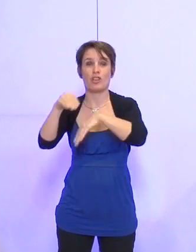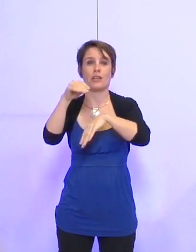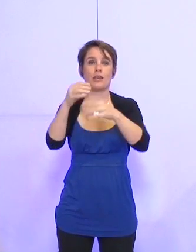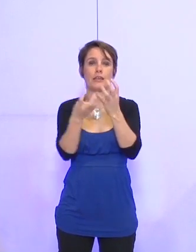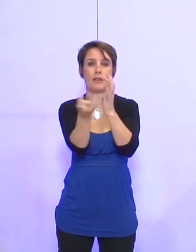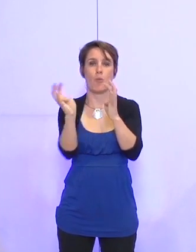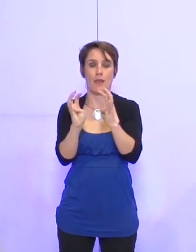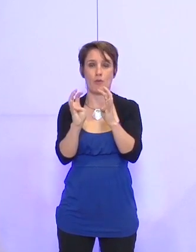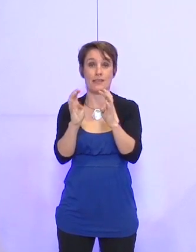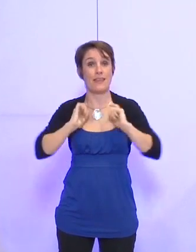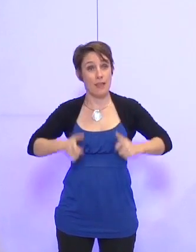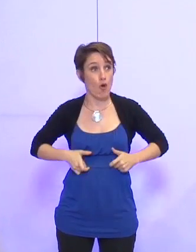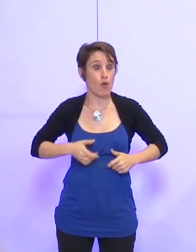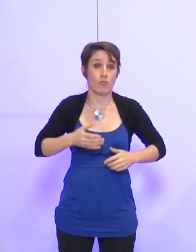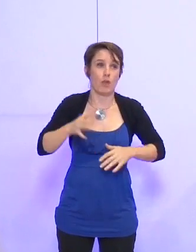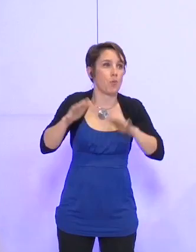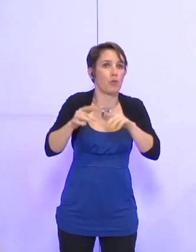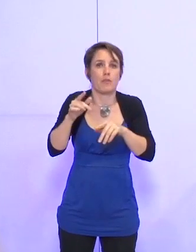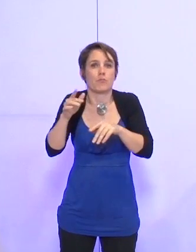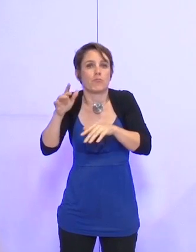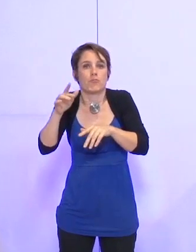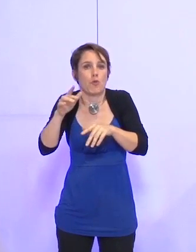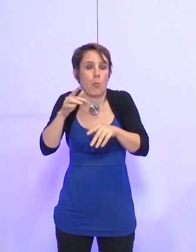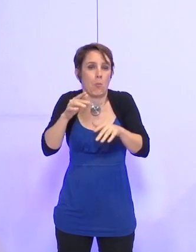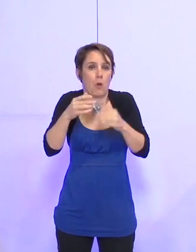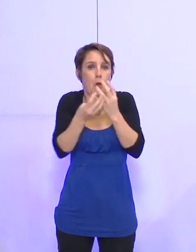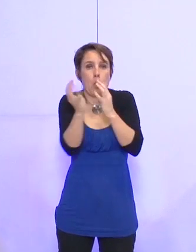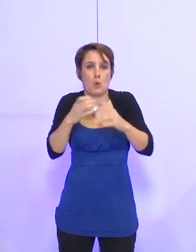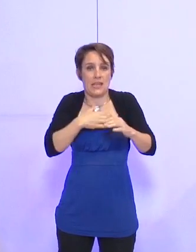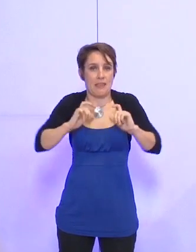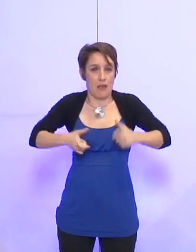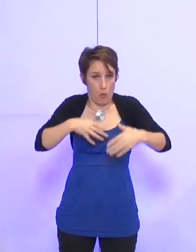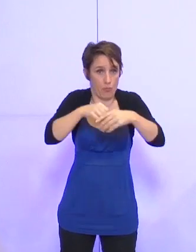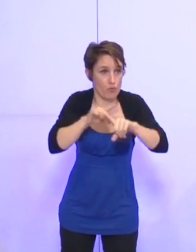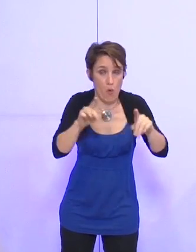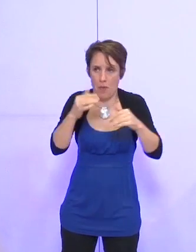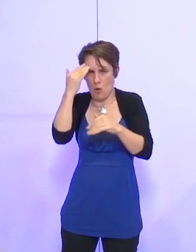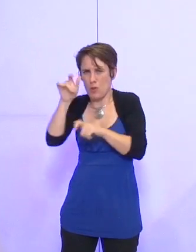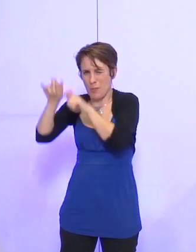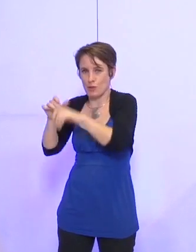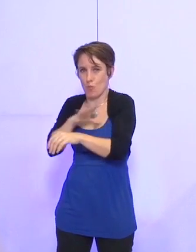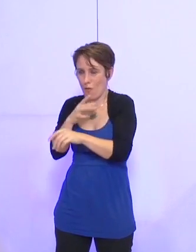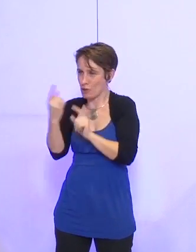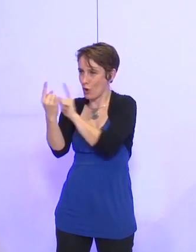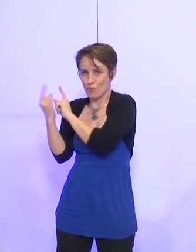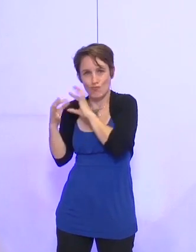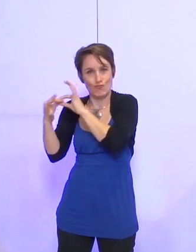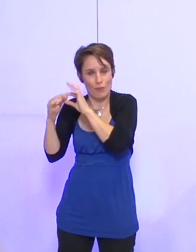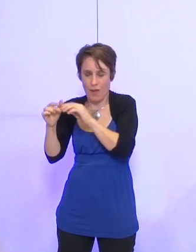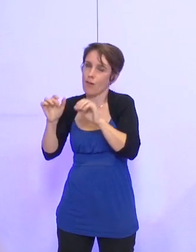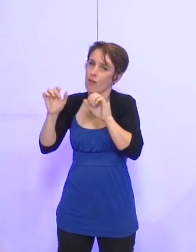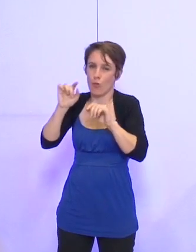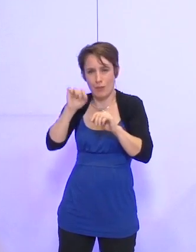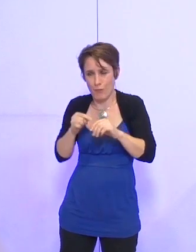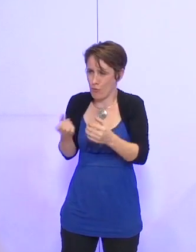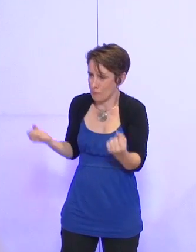que, quand vous ne siègez pas dans un conseil d'école, vous connaissez sans doute des enseignants aussi dans cette ville, pour les inciter à participer aux rencontres montagne et sciences que nous